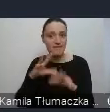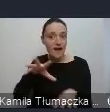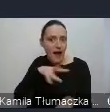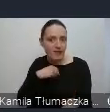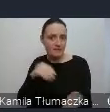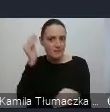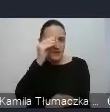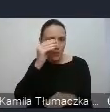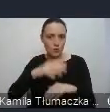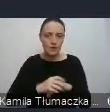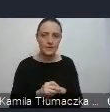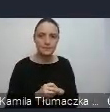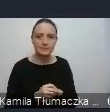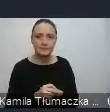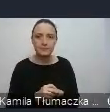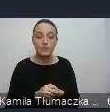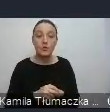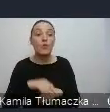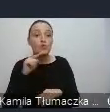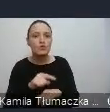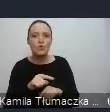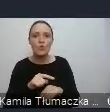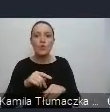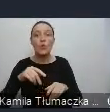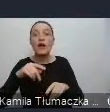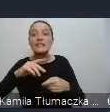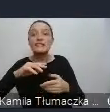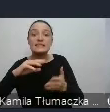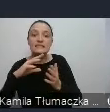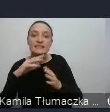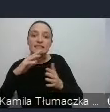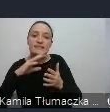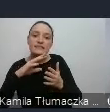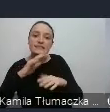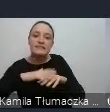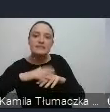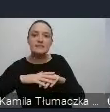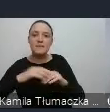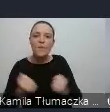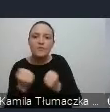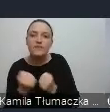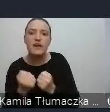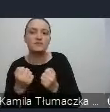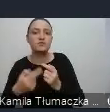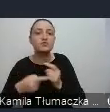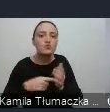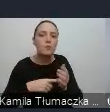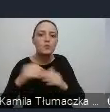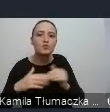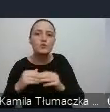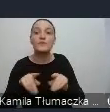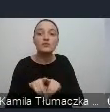zbudowaniu odpowiedniego systemu motywacji oceniamy sfery deficytowe i na bazie tego budujemy indywidualne programy